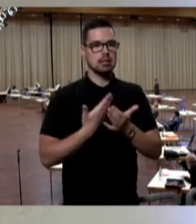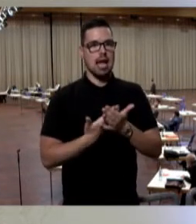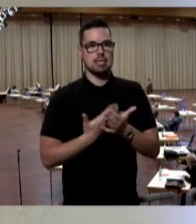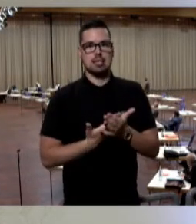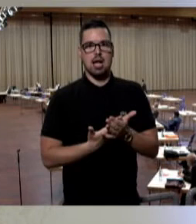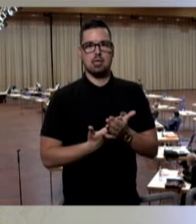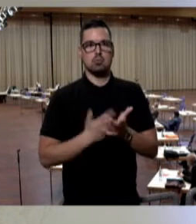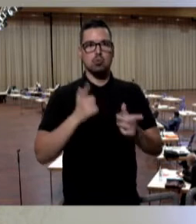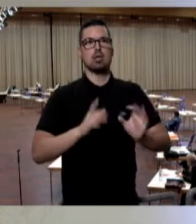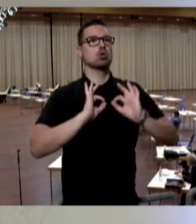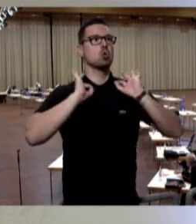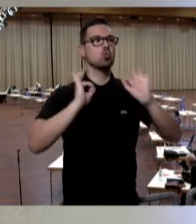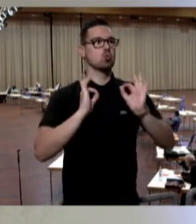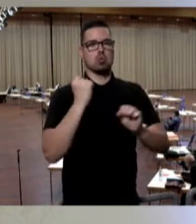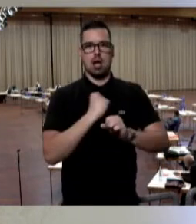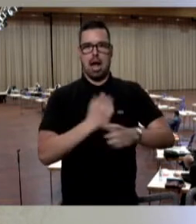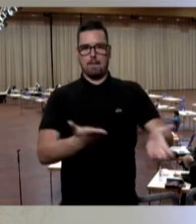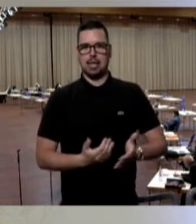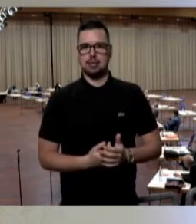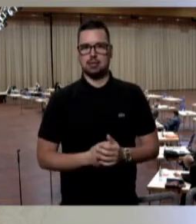diesem Segment bestens aufgestellt.